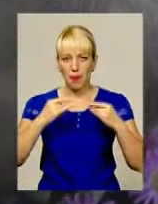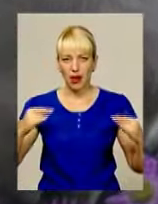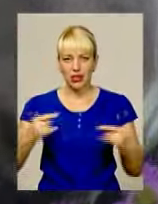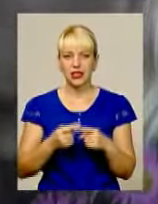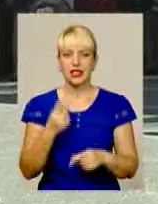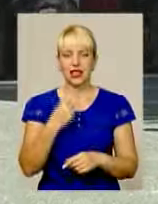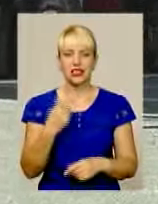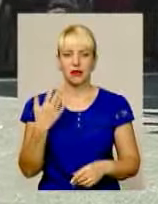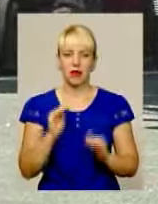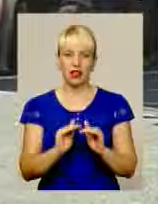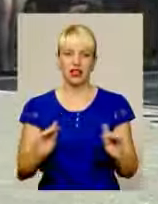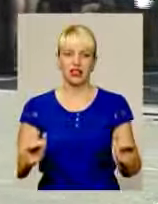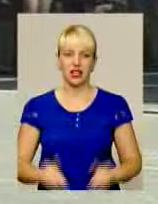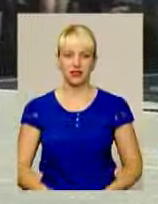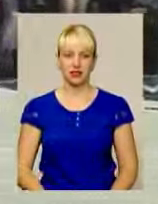35 дітлахів.